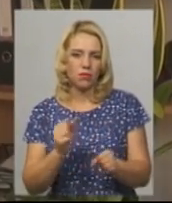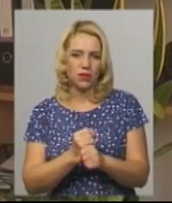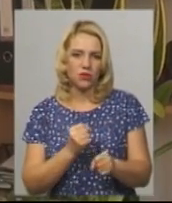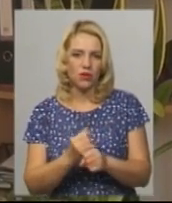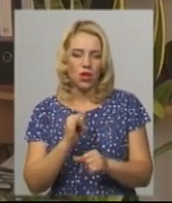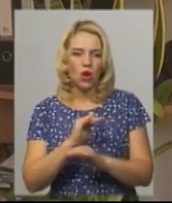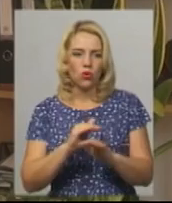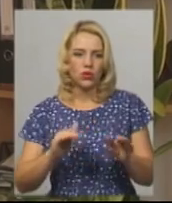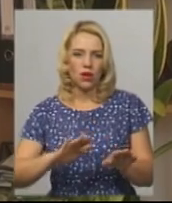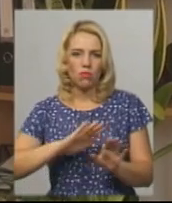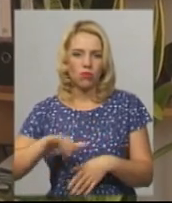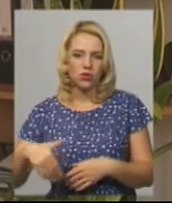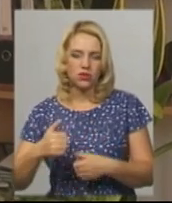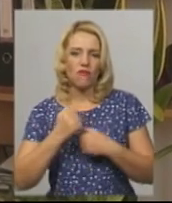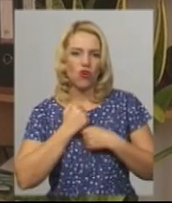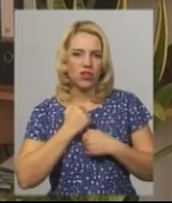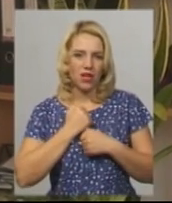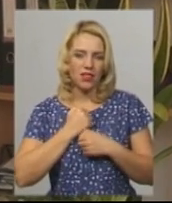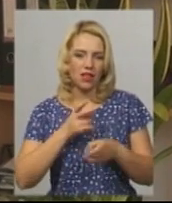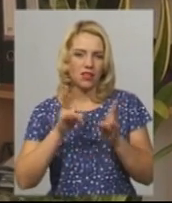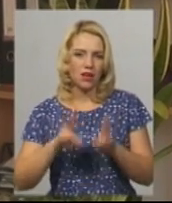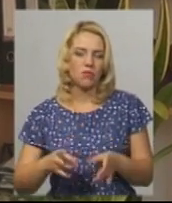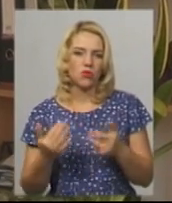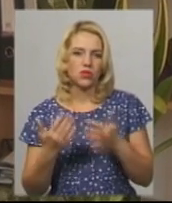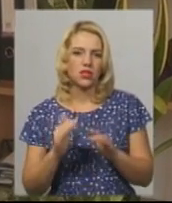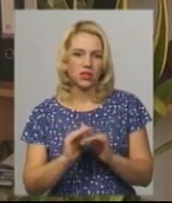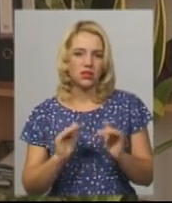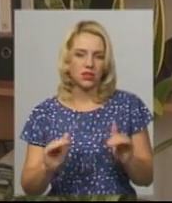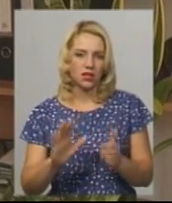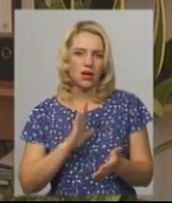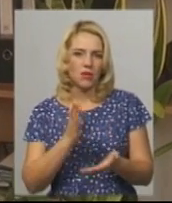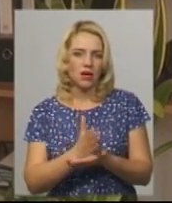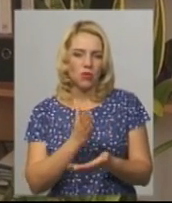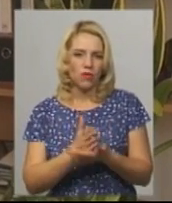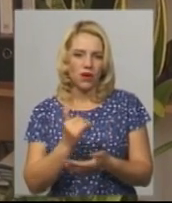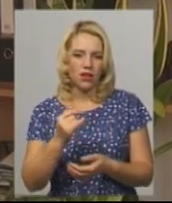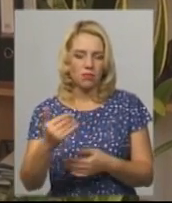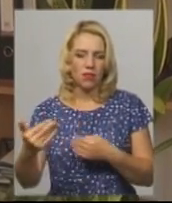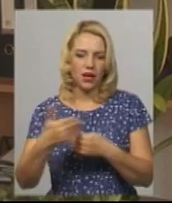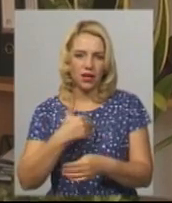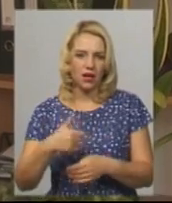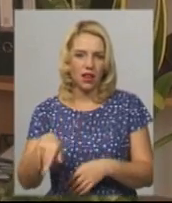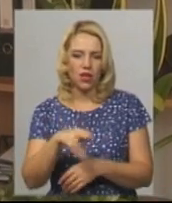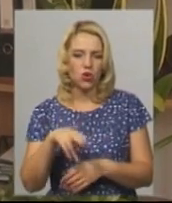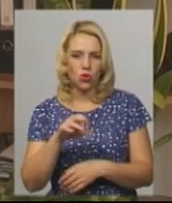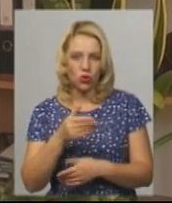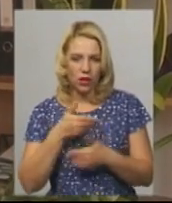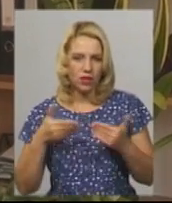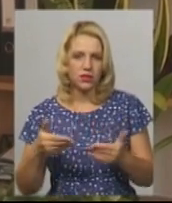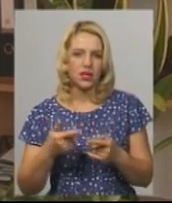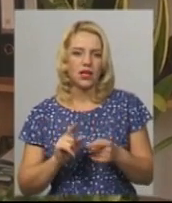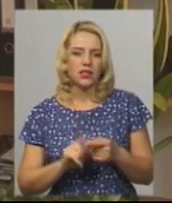поствоєнна травма, оскільки діти перебували, приїхали до нас з тих подій, які